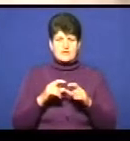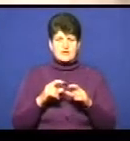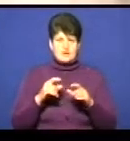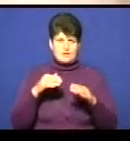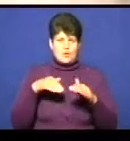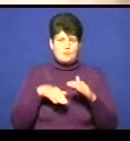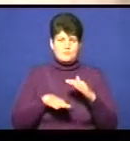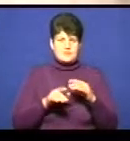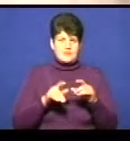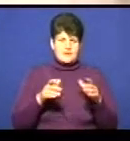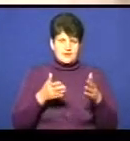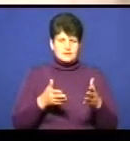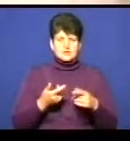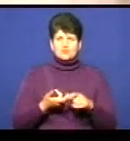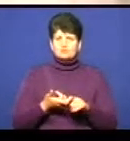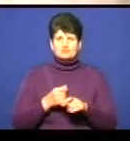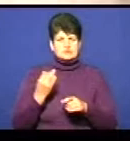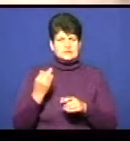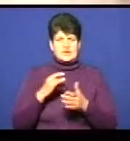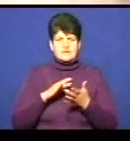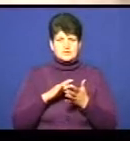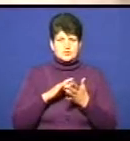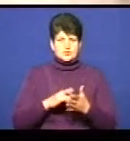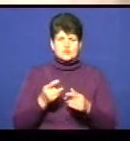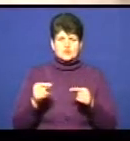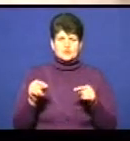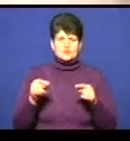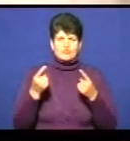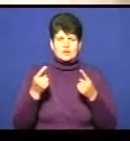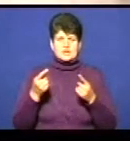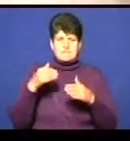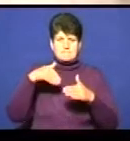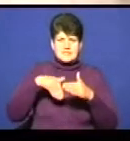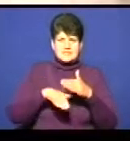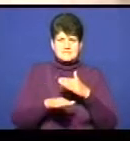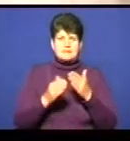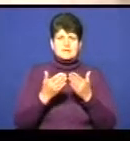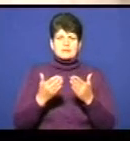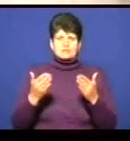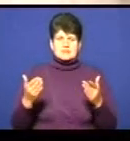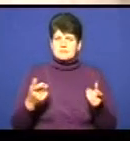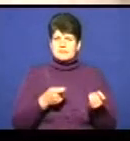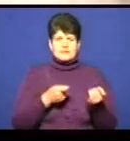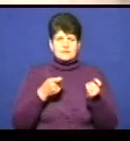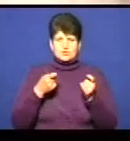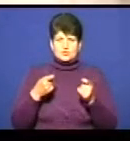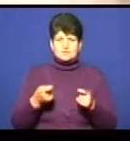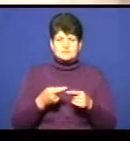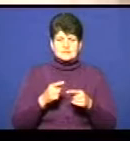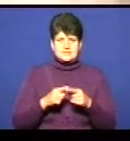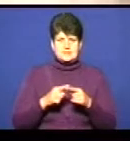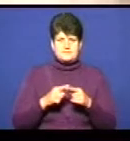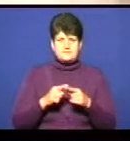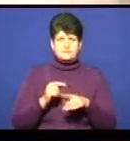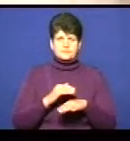в нас дуже цікаві екскурсії, створений підземно-мінералогічний музей, тому що ми не виносимо фтеринне утворення на поверхню.